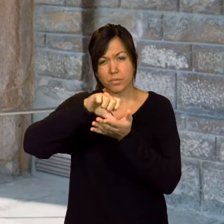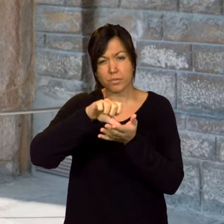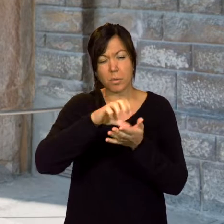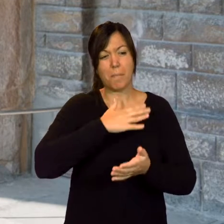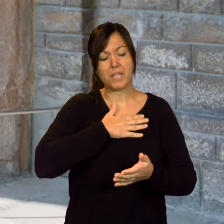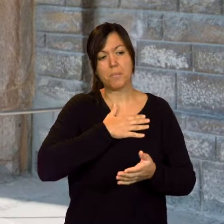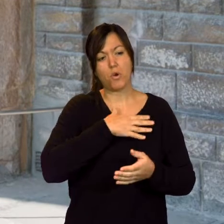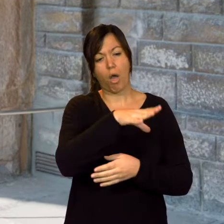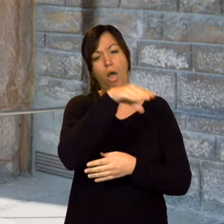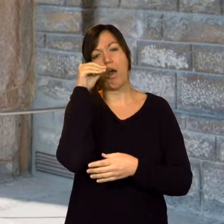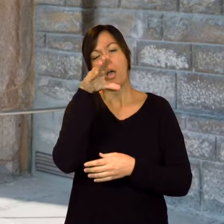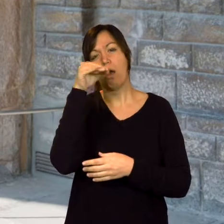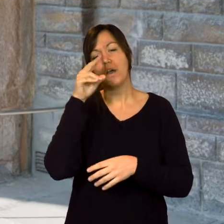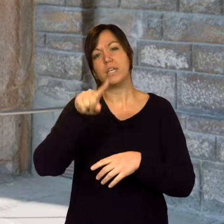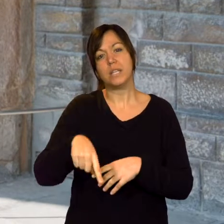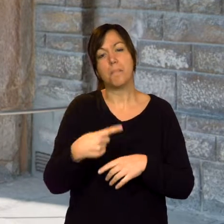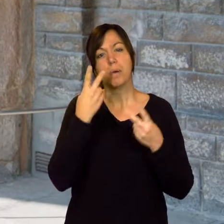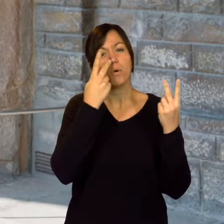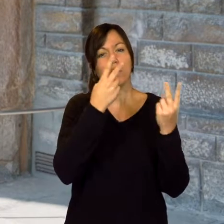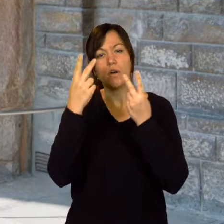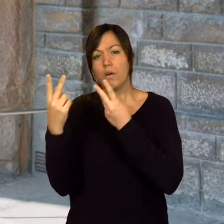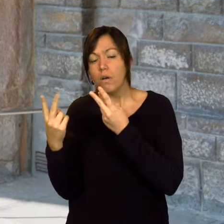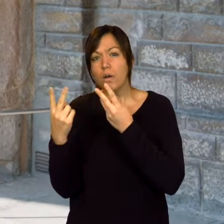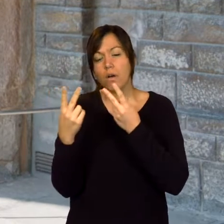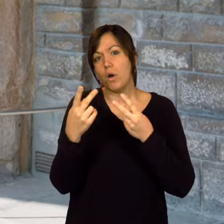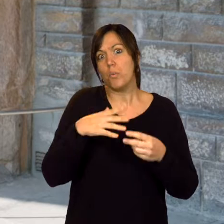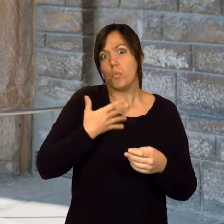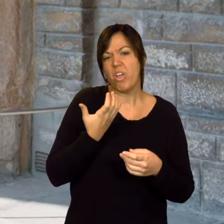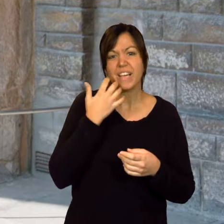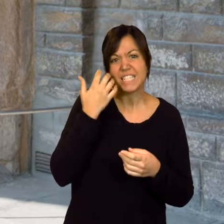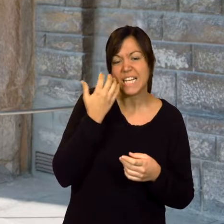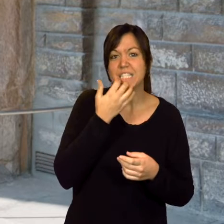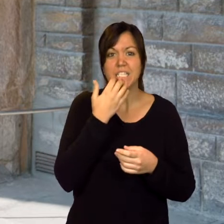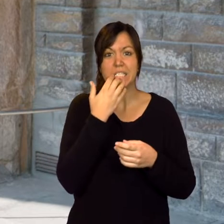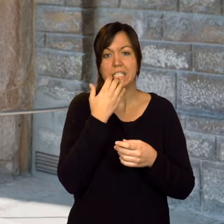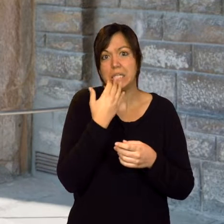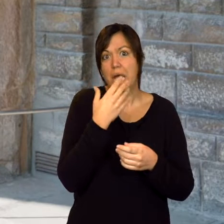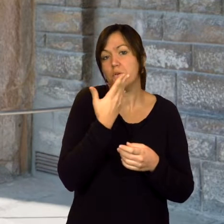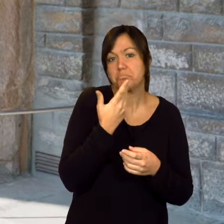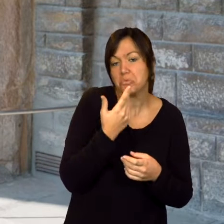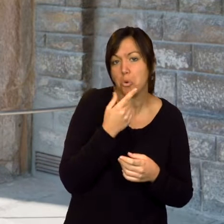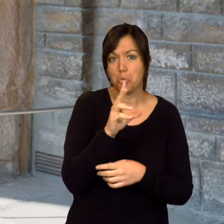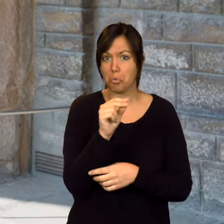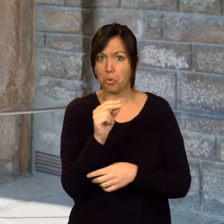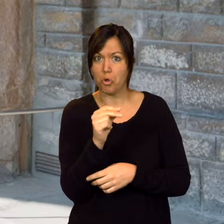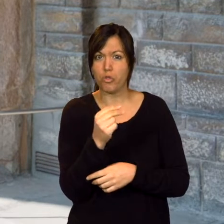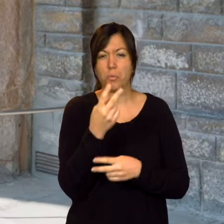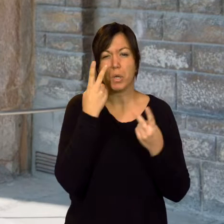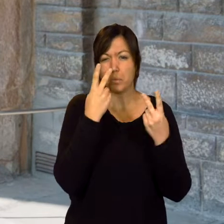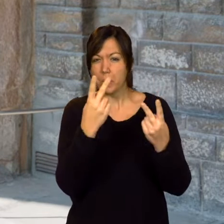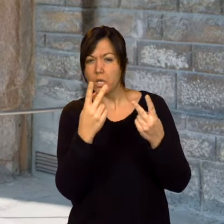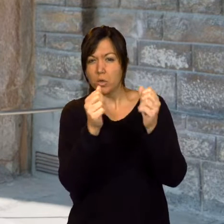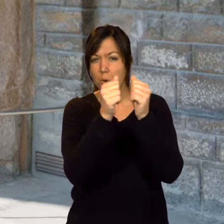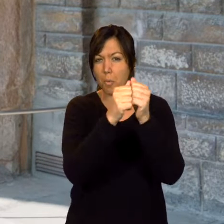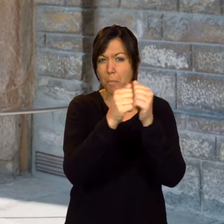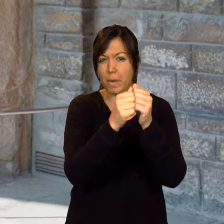nostres ciutats, però també a veure amb uns altres ulls aquests elements que potser, si no, serien estranys. Per qualsevol, quan veus un munt d'imatges, no són res,